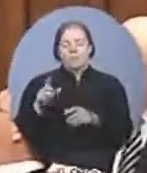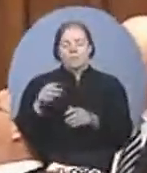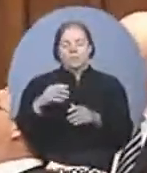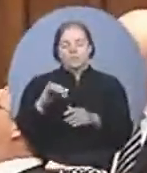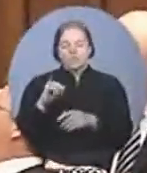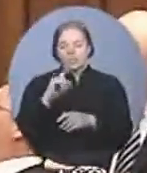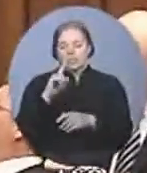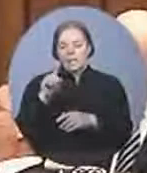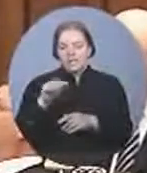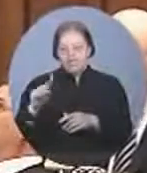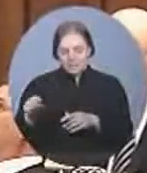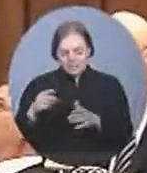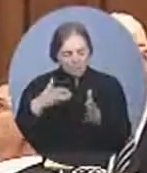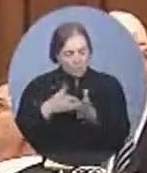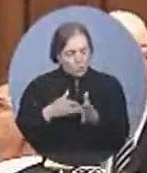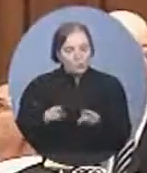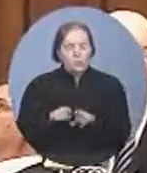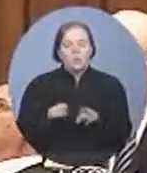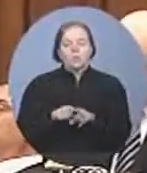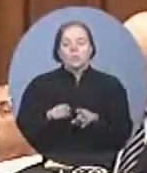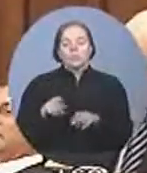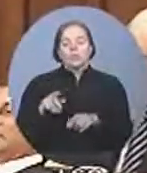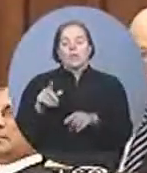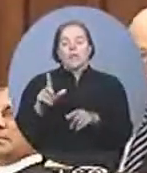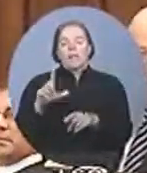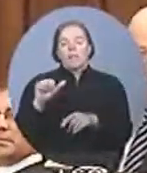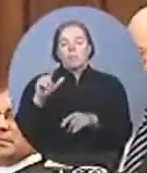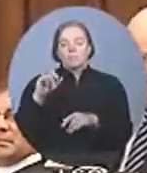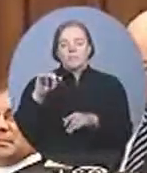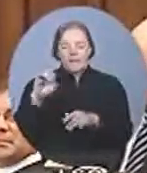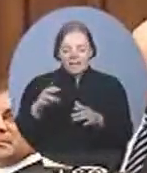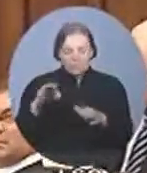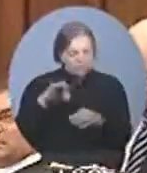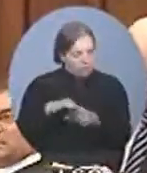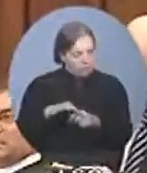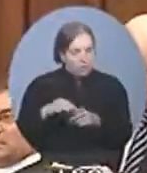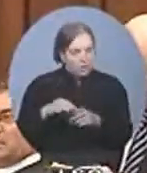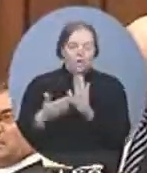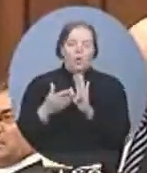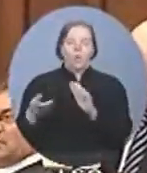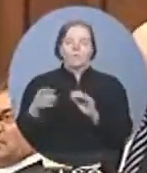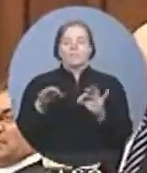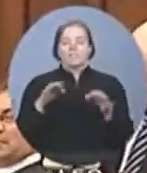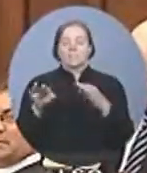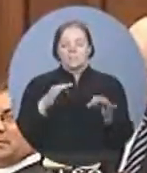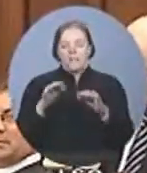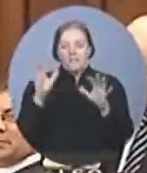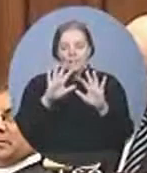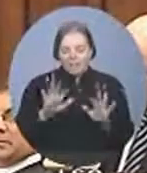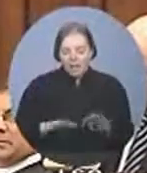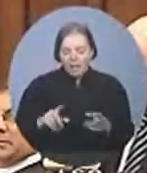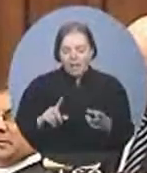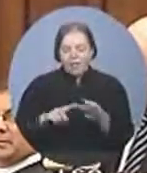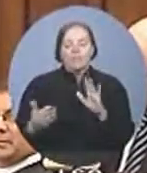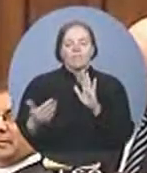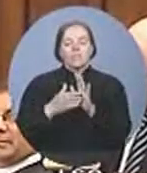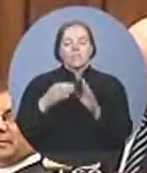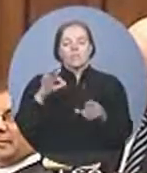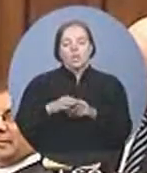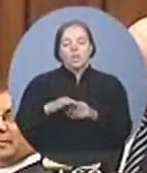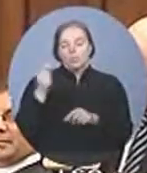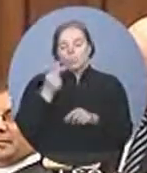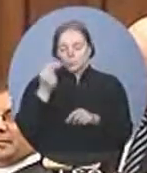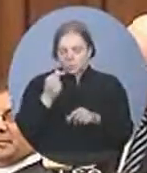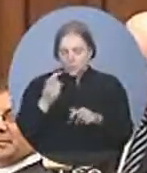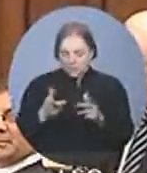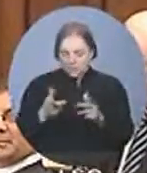Blues de Saguenay. Ils ont voté contre le festival de La Naudière. Ils ont voté contre le festival Écoute et Théâtre. Ils ont voté contre le Musique des Nations.